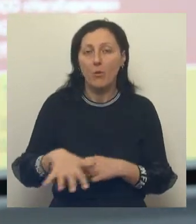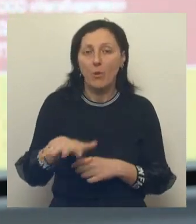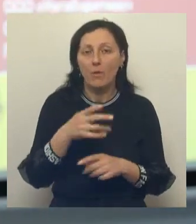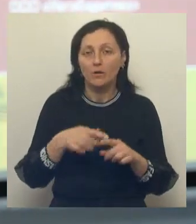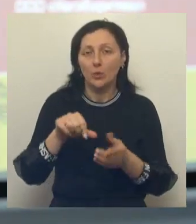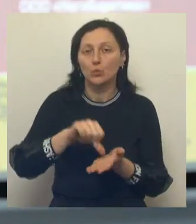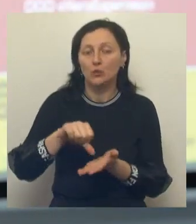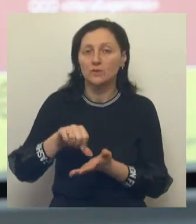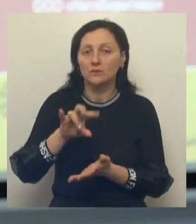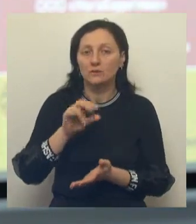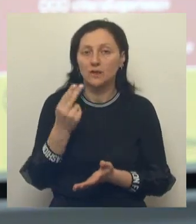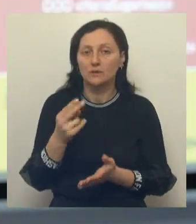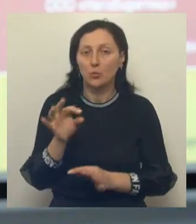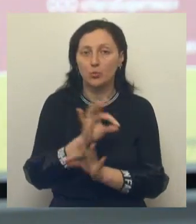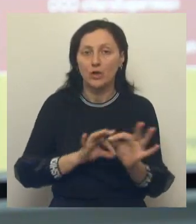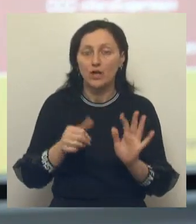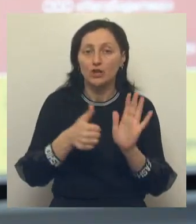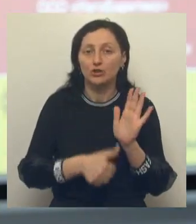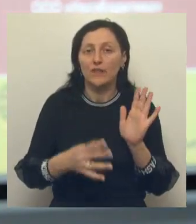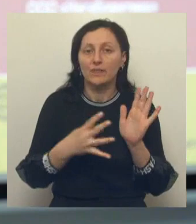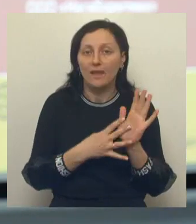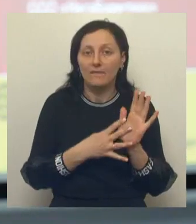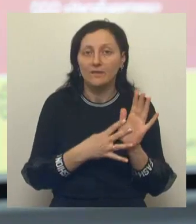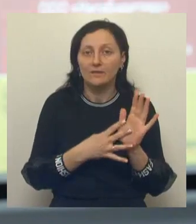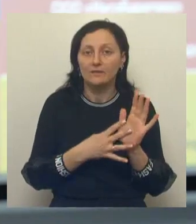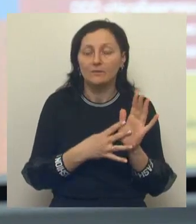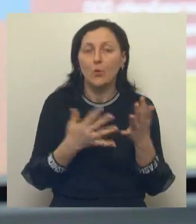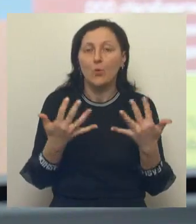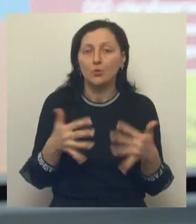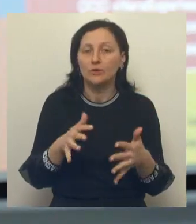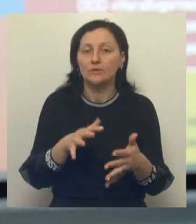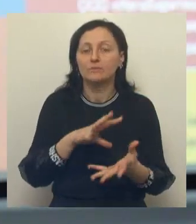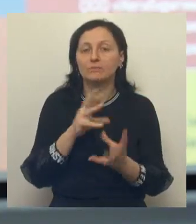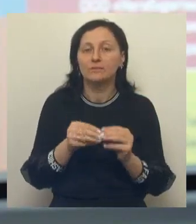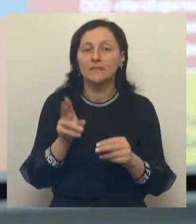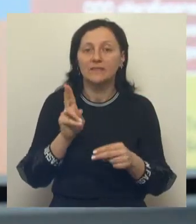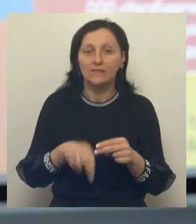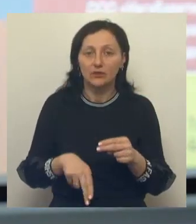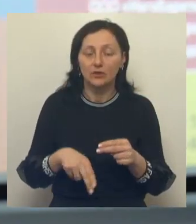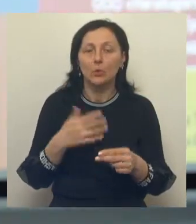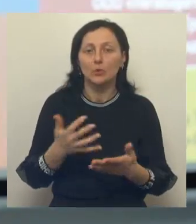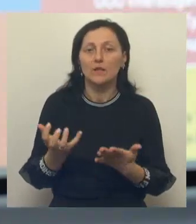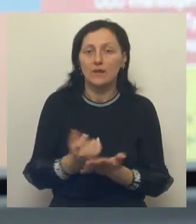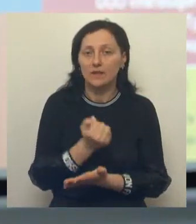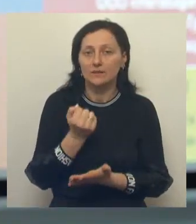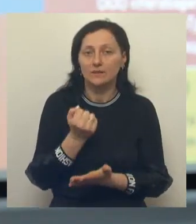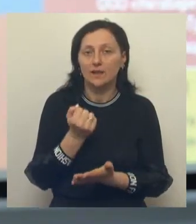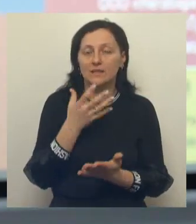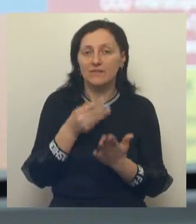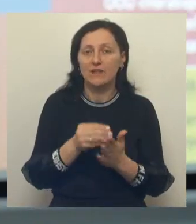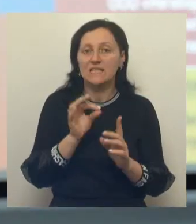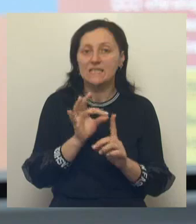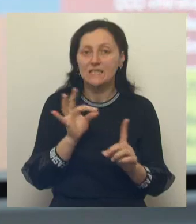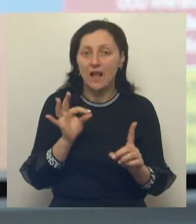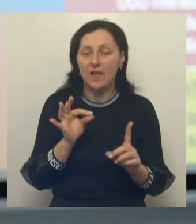национального проекта. 69 из них уже завершили пилоты, достигли намеченных целей и